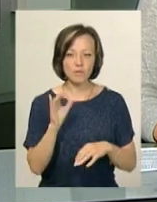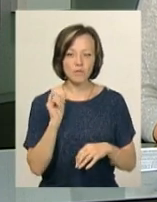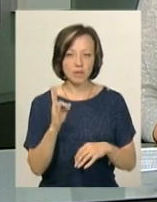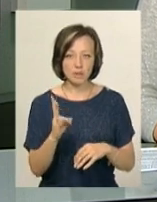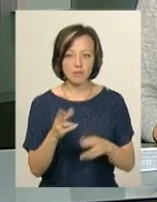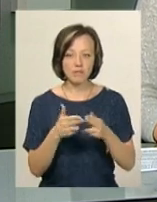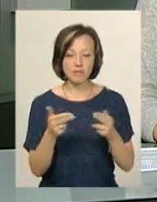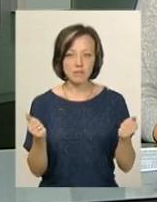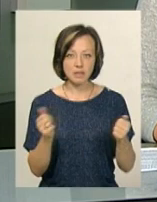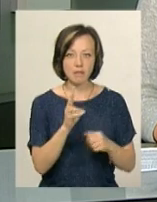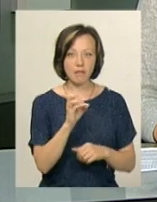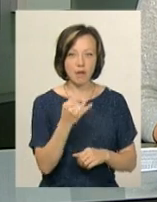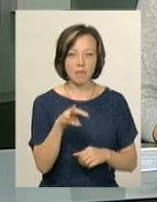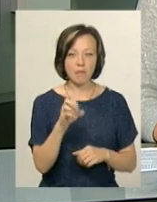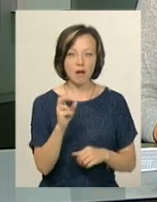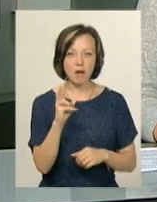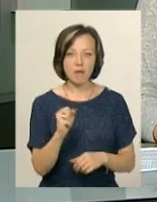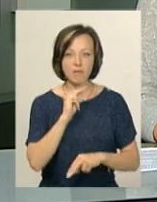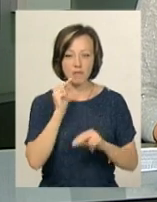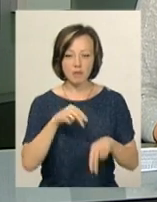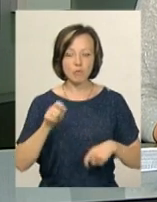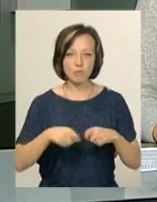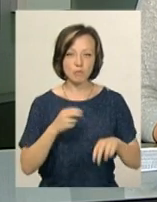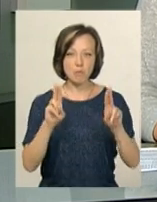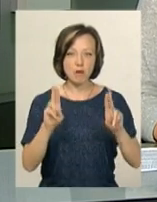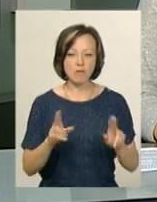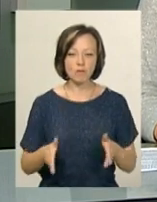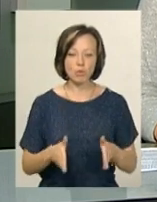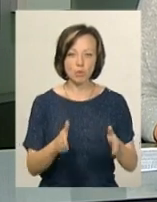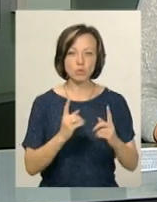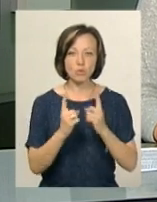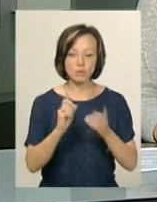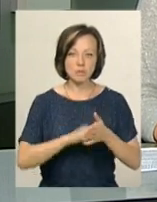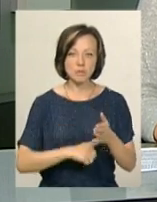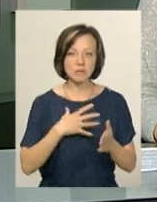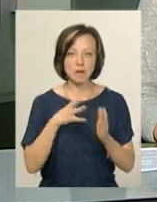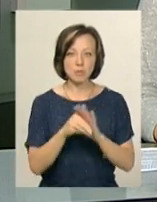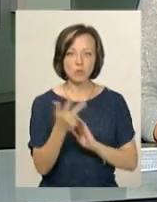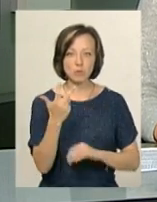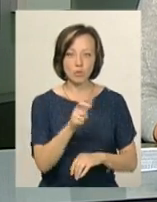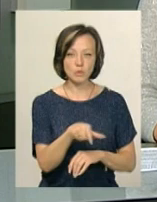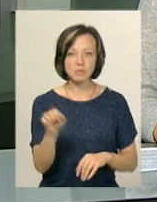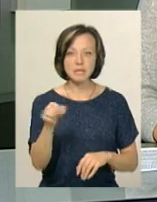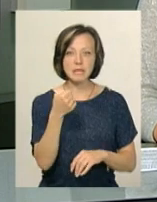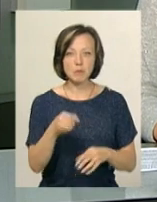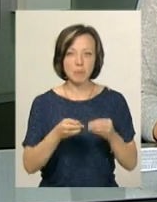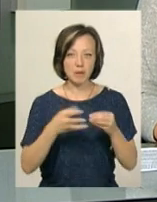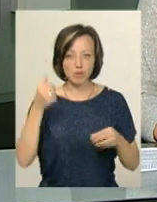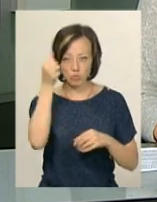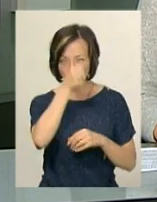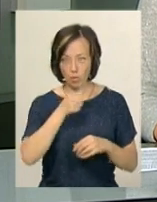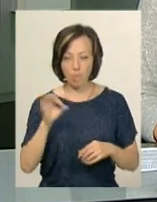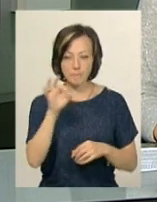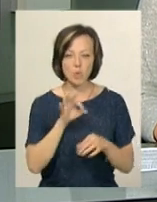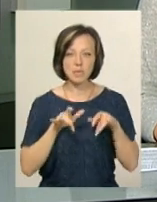нагадаю, визнав Євгена Неймака винним у порушенні правил дорожнього руху, яке спричинило загибель трьох осіб у серпні 2015-го. Про